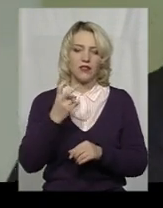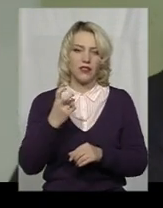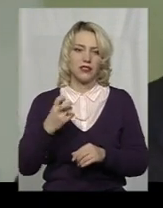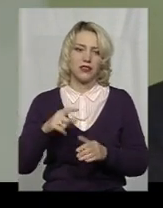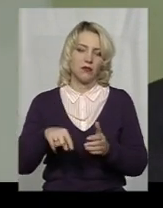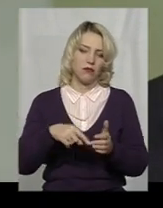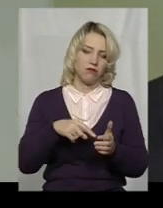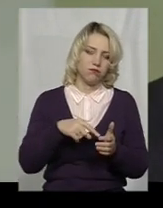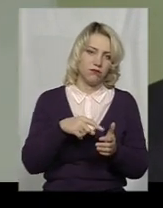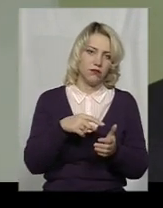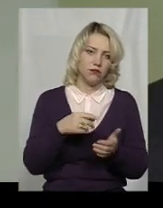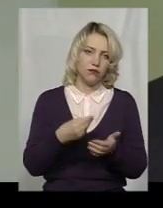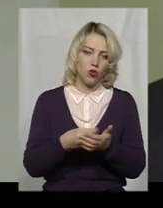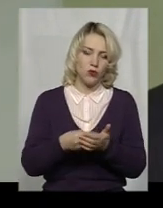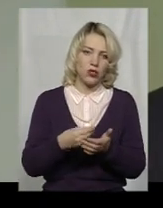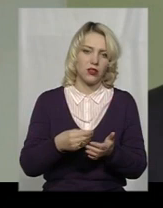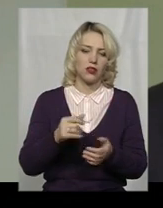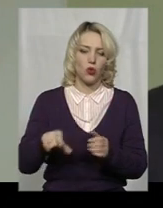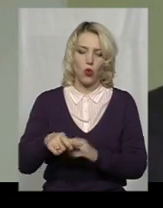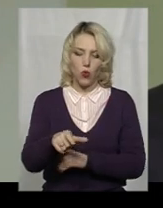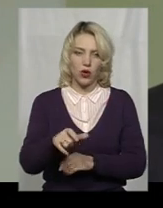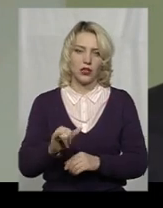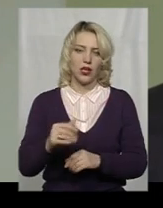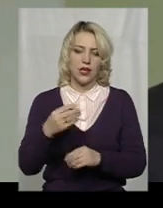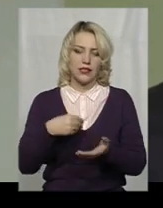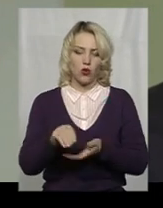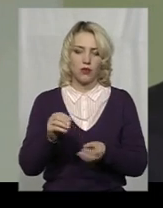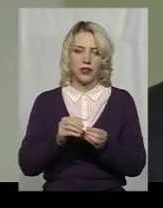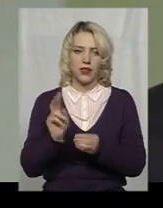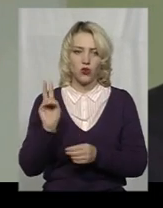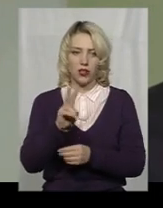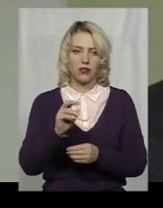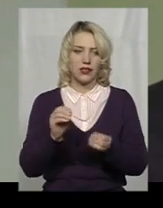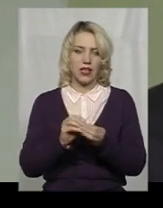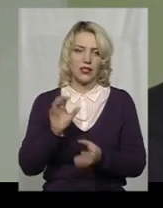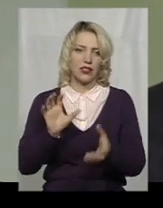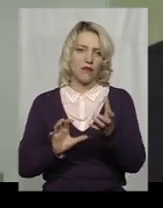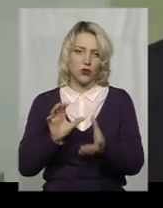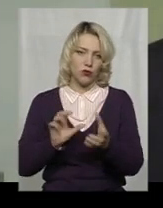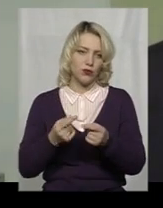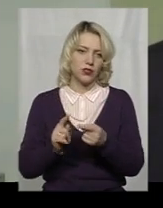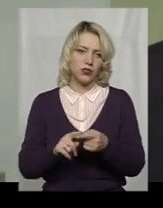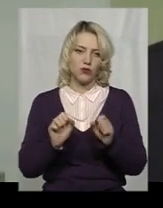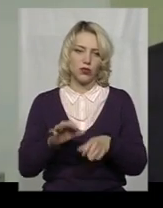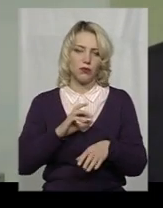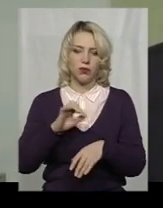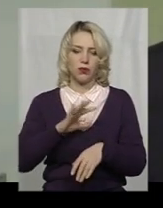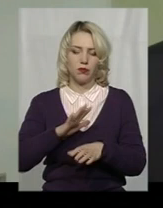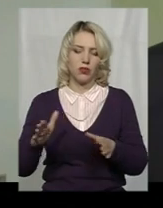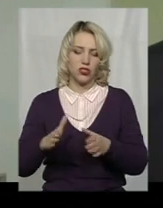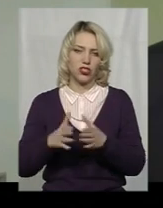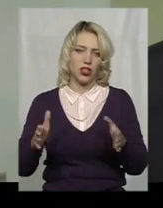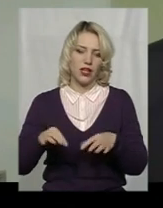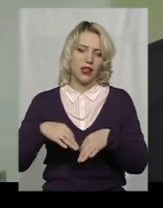дороги, закупка 10 тролейбусів, 10 великобережних автобусів. Можливо, більше транспорту.